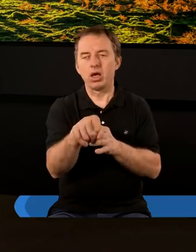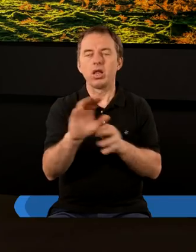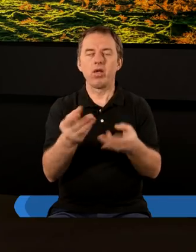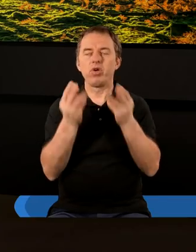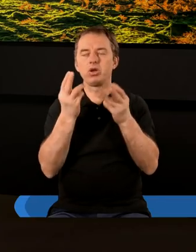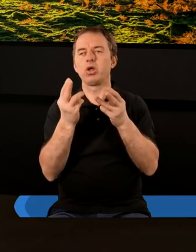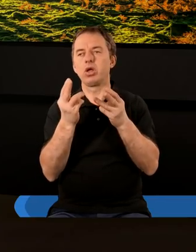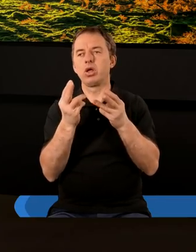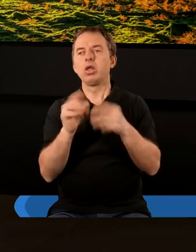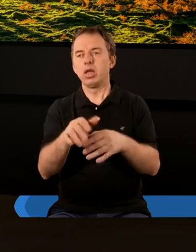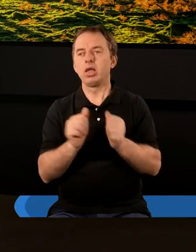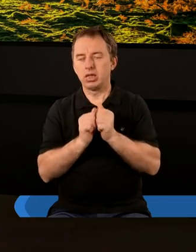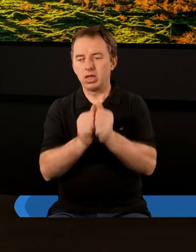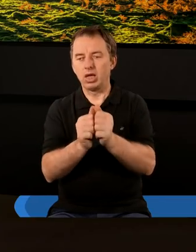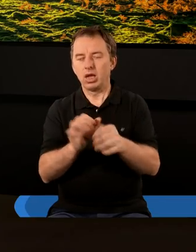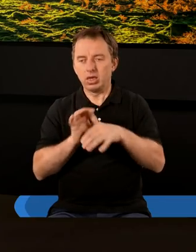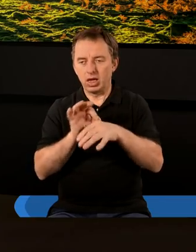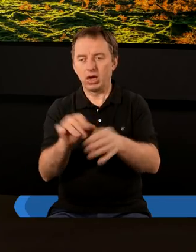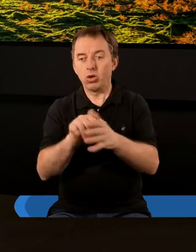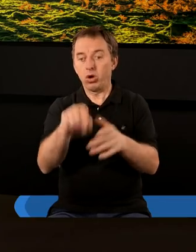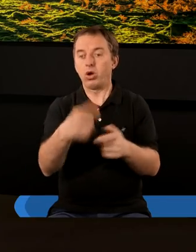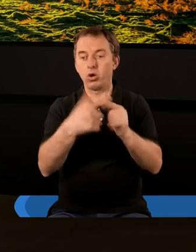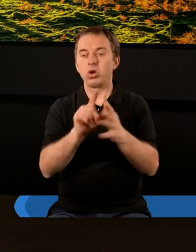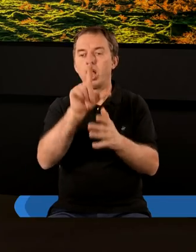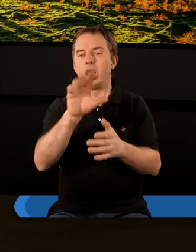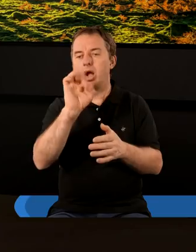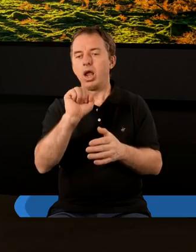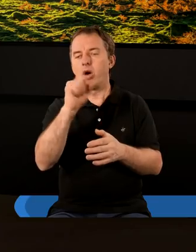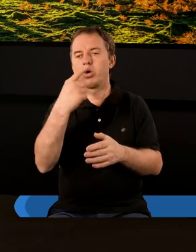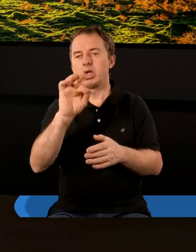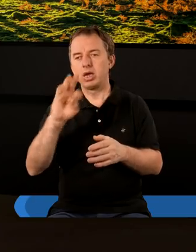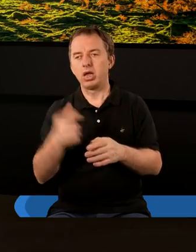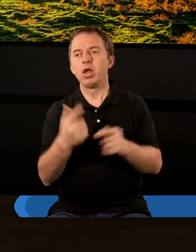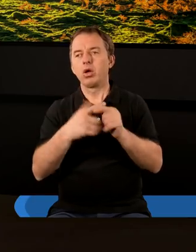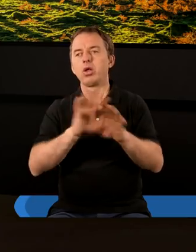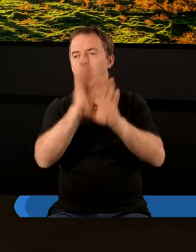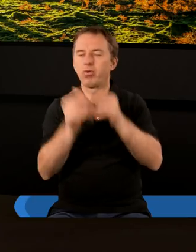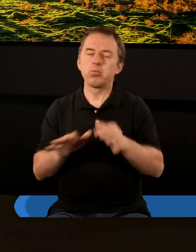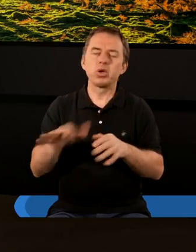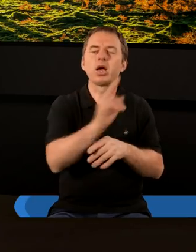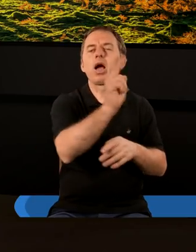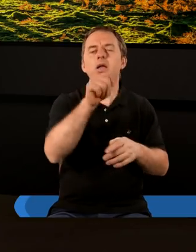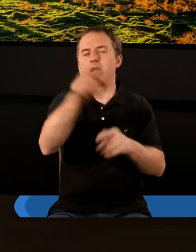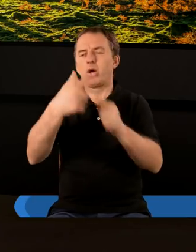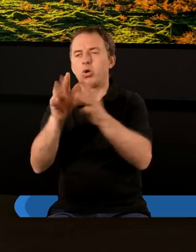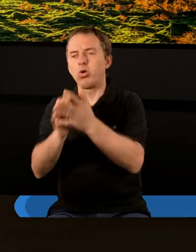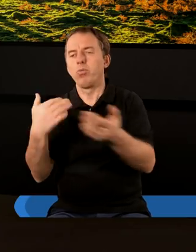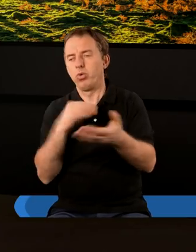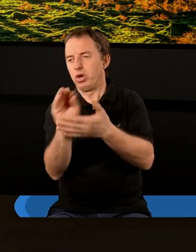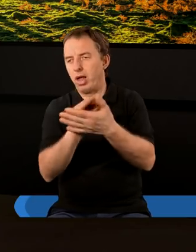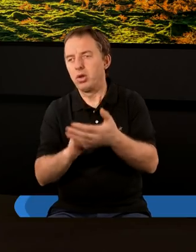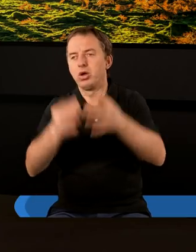najważniejsze wyzwanie jakie jest skierowane do tego Kościoła a tak naprawdę do Kościoła na przestrzeni każdego wieku